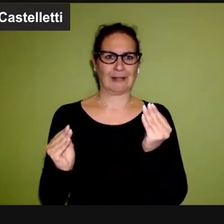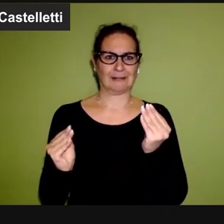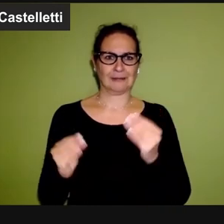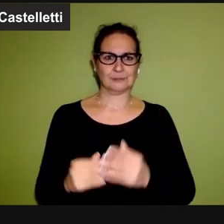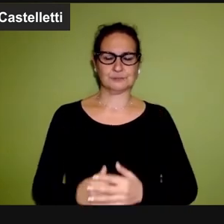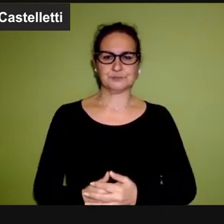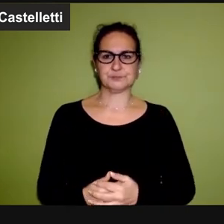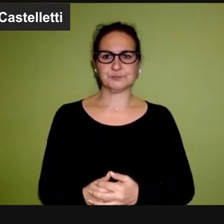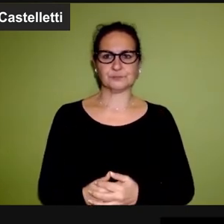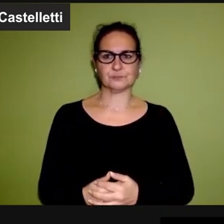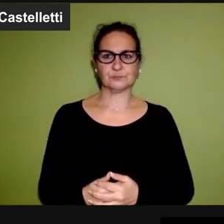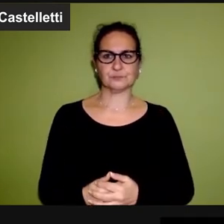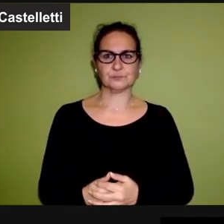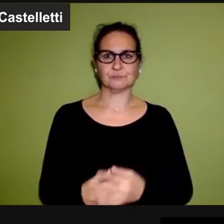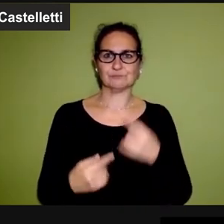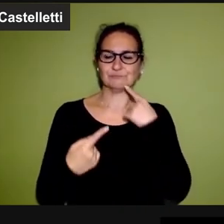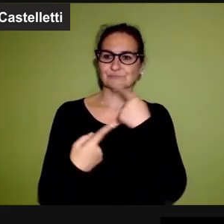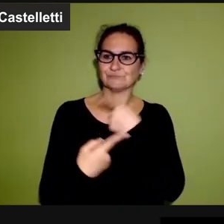giovani,